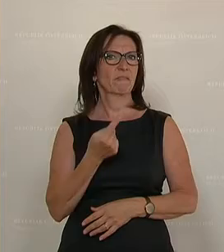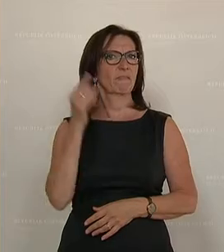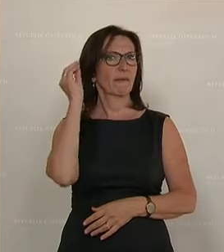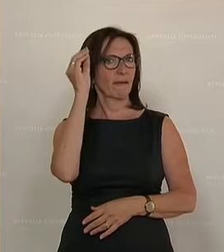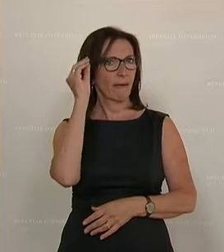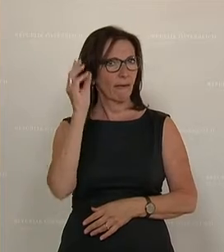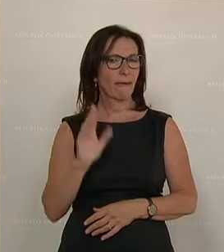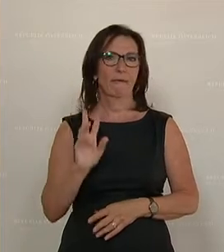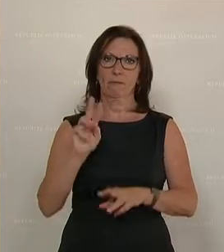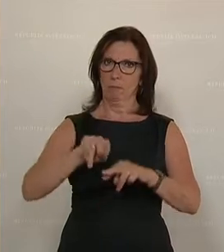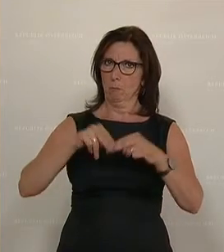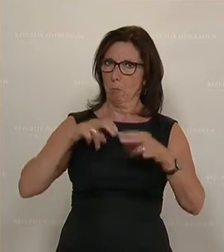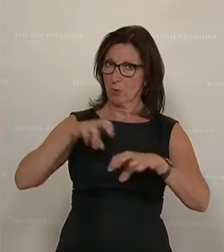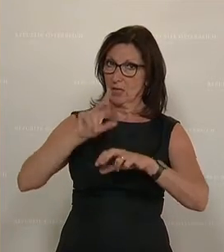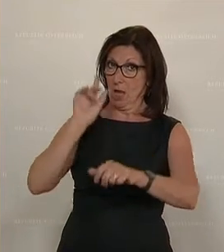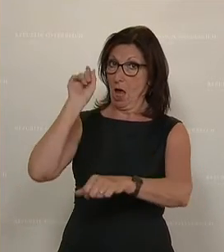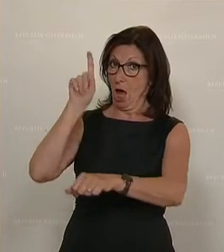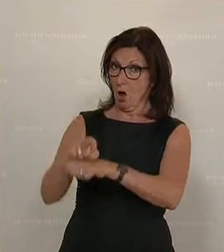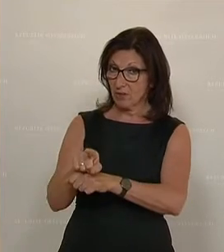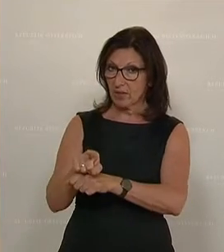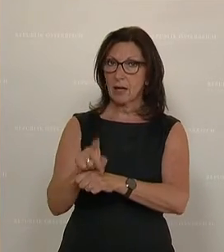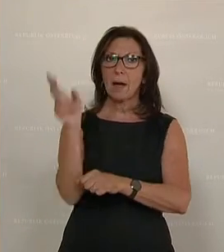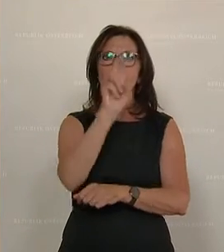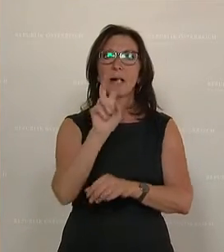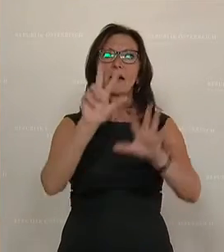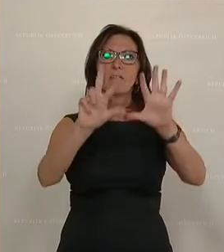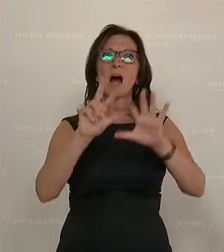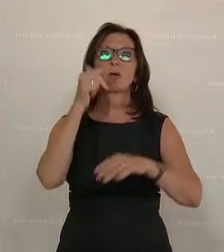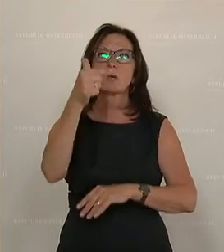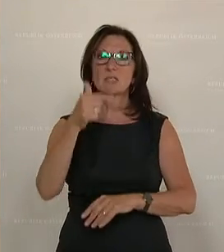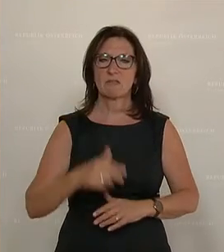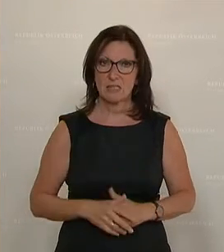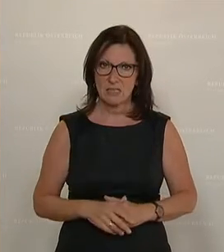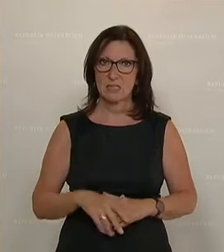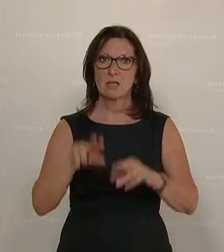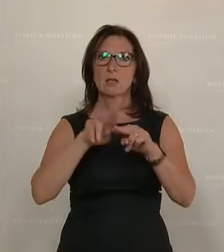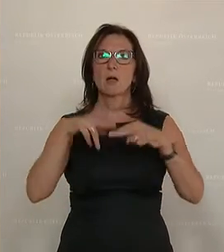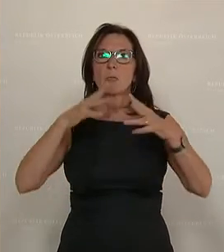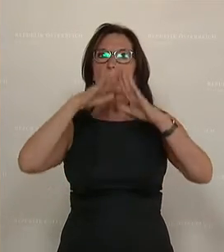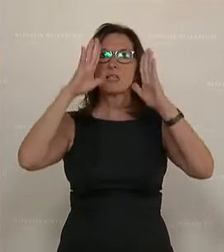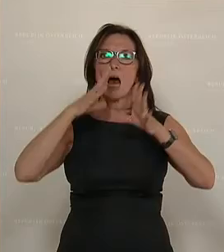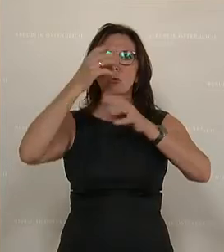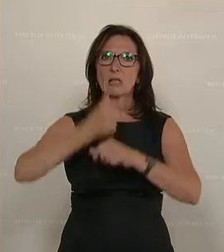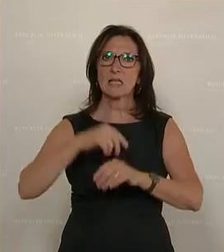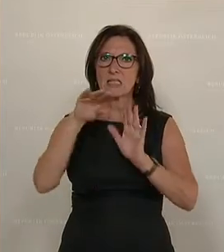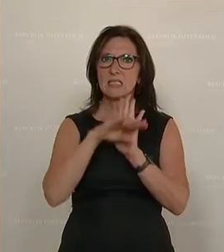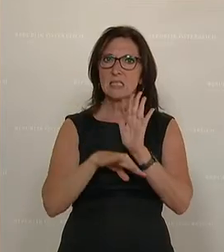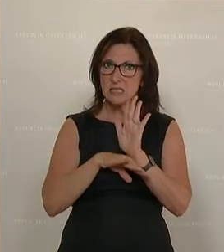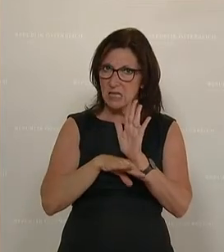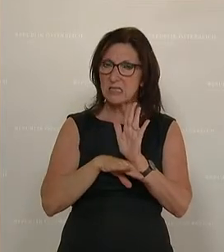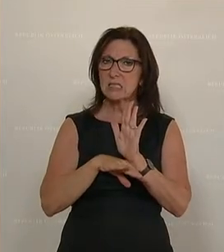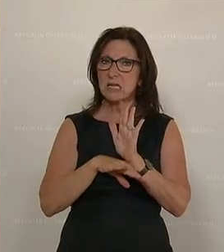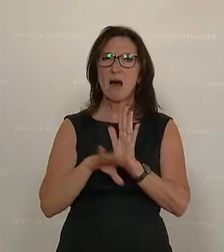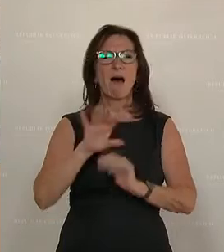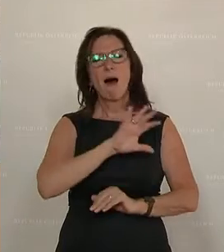Auftrag an die Bundesregierung lautet im § 28 des Bundeshaushaltsgesetzes, dass alle